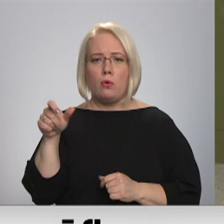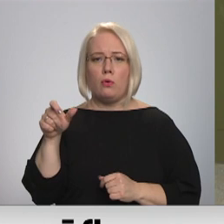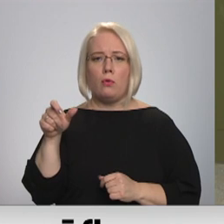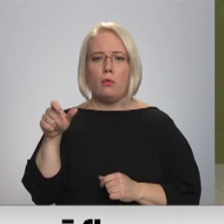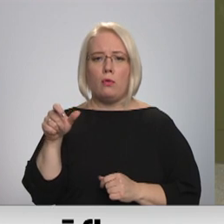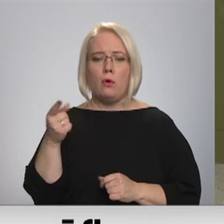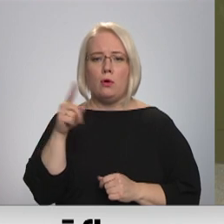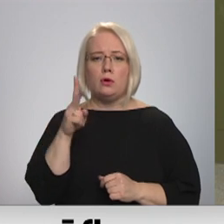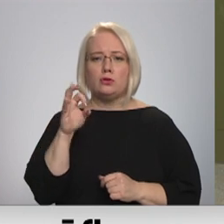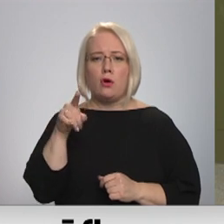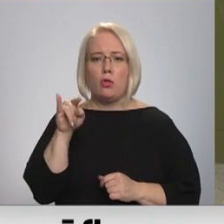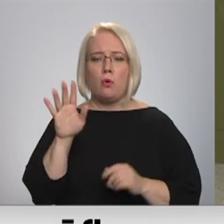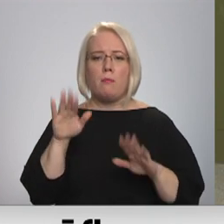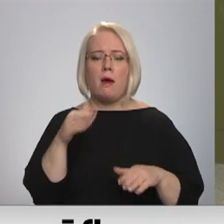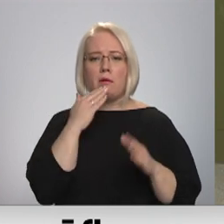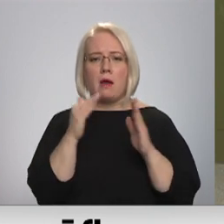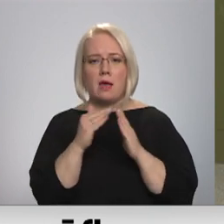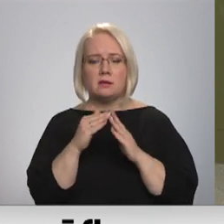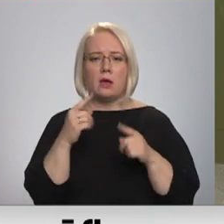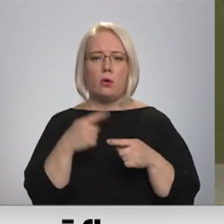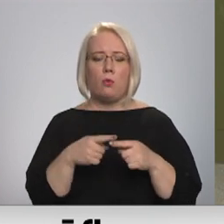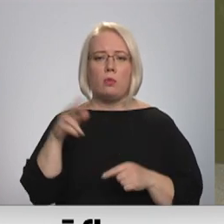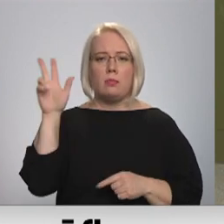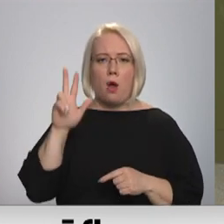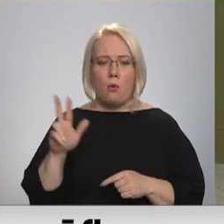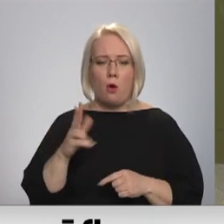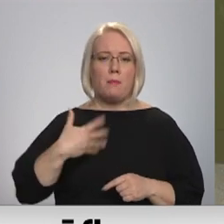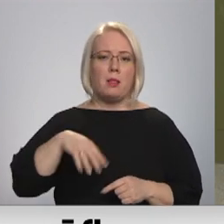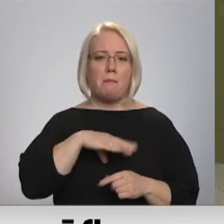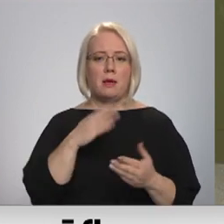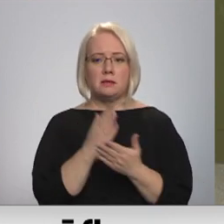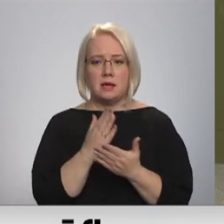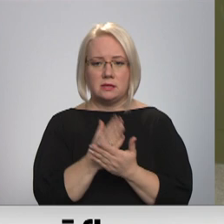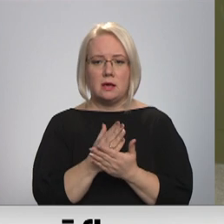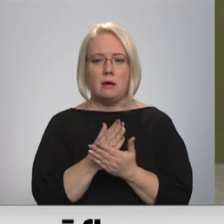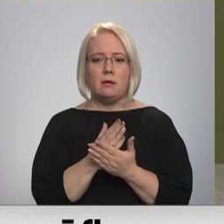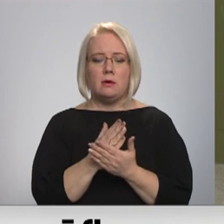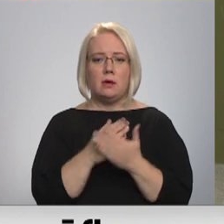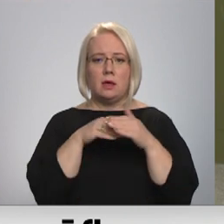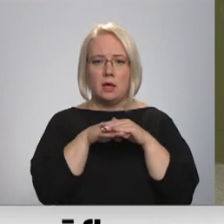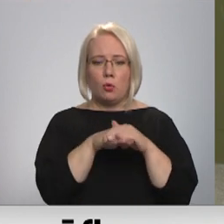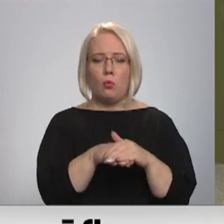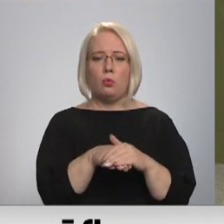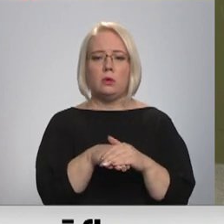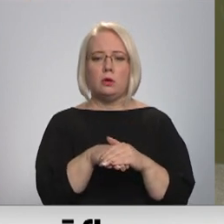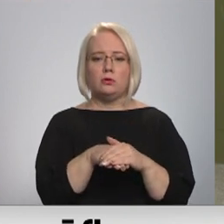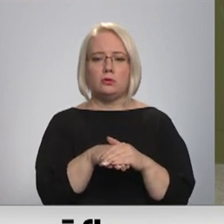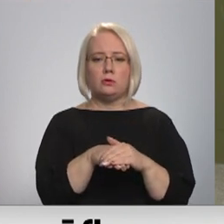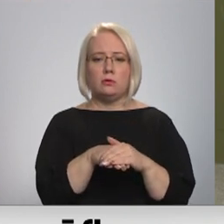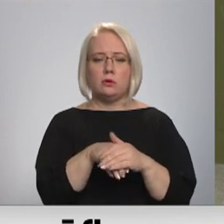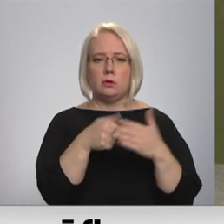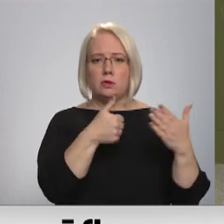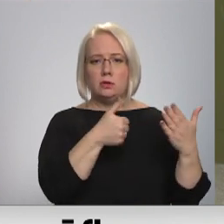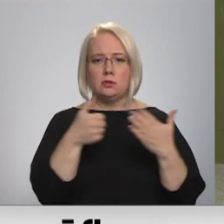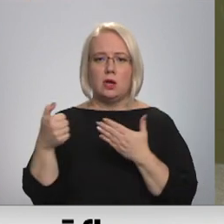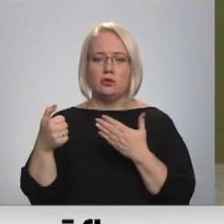un Škutu par Rāzakci un Dāgavpili, mēs esam īguldiejuši 600